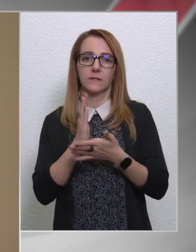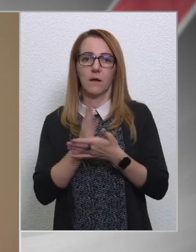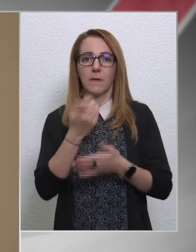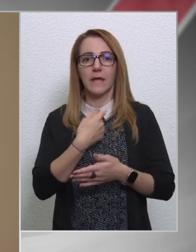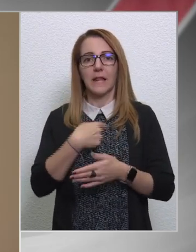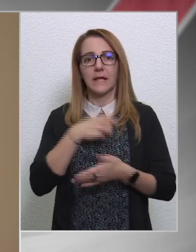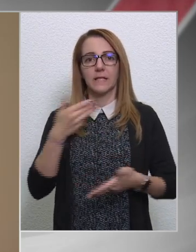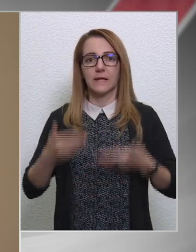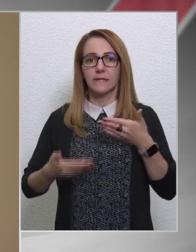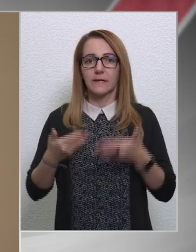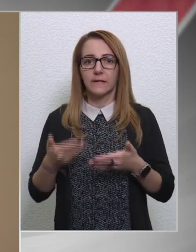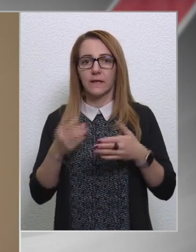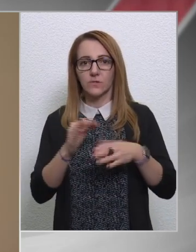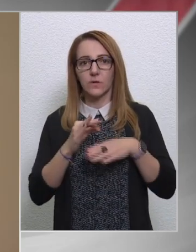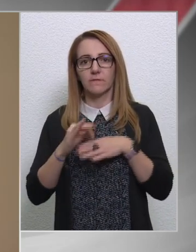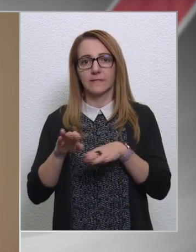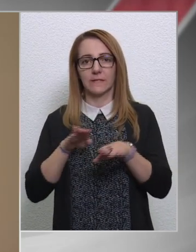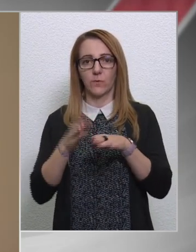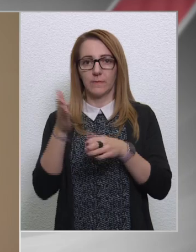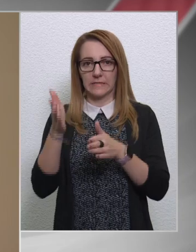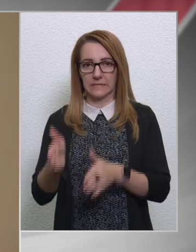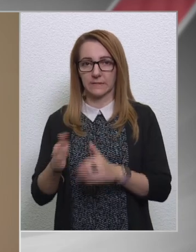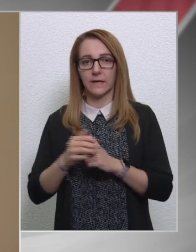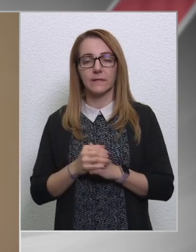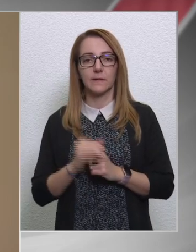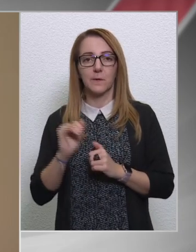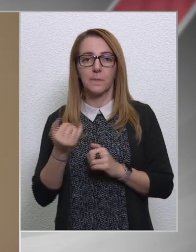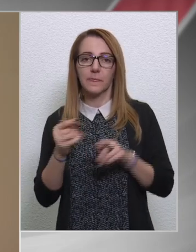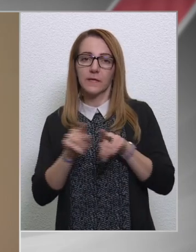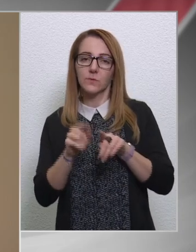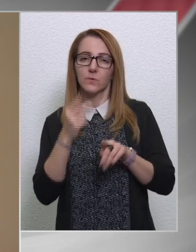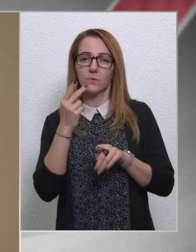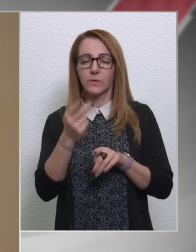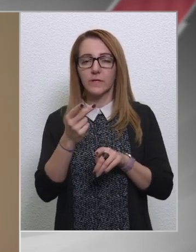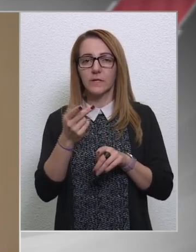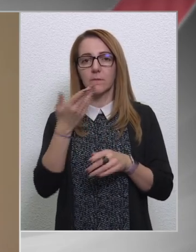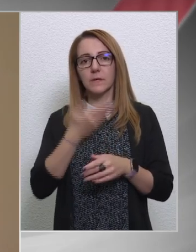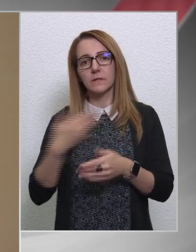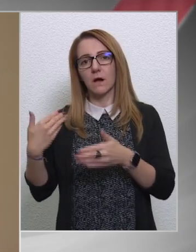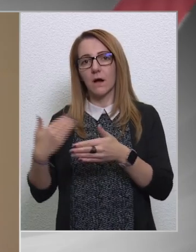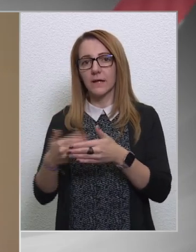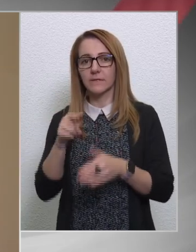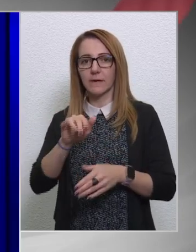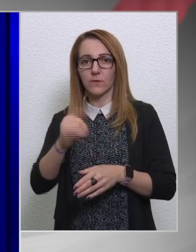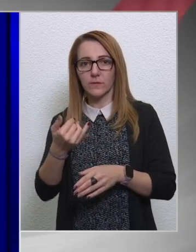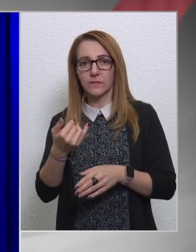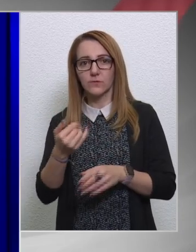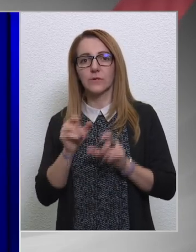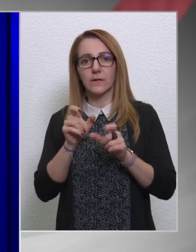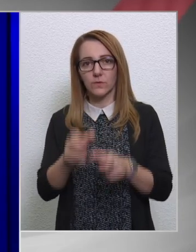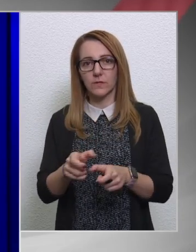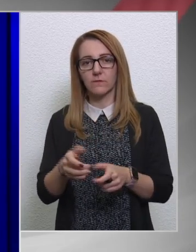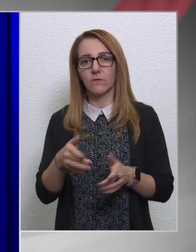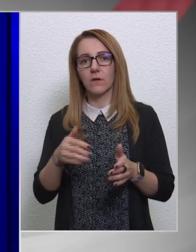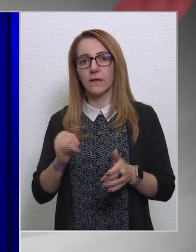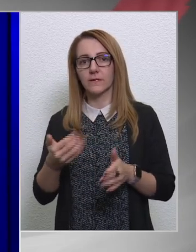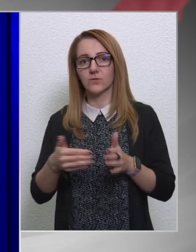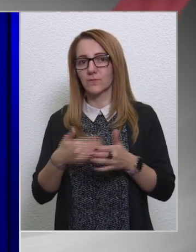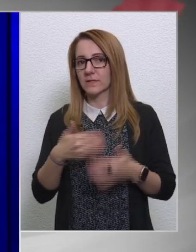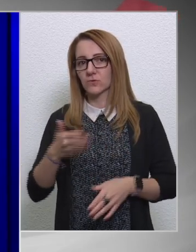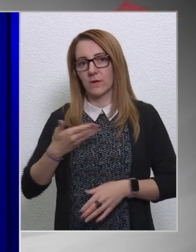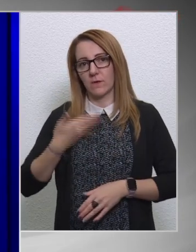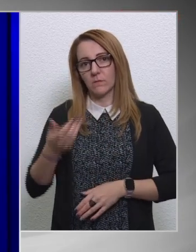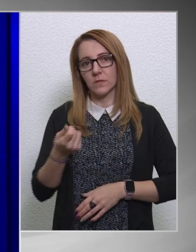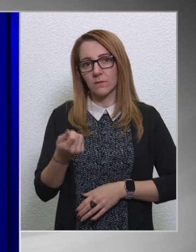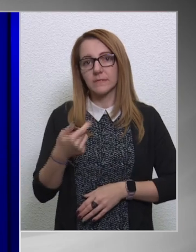lengyel tárgyalásokat vezető minisztert, és úgy tűnik, mintha idáig már ők is eljutottak volna, és mégsem kaptak pénzt.